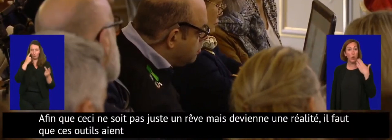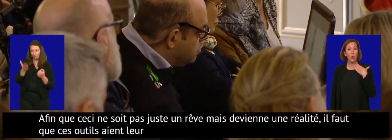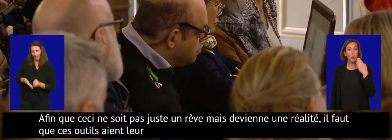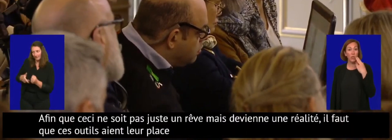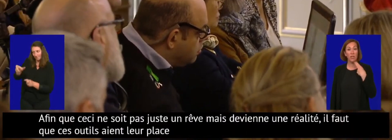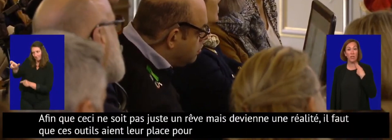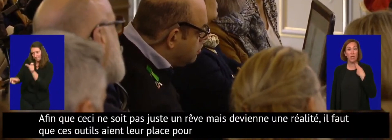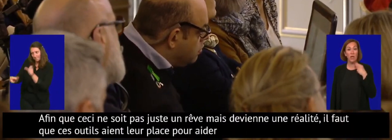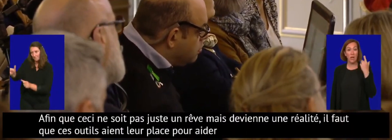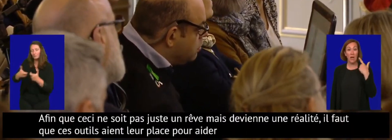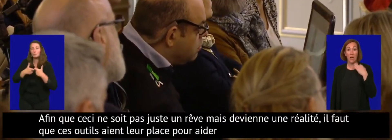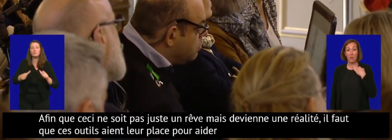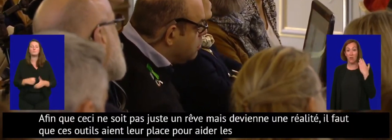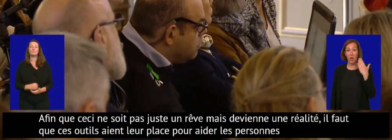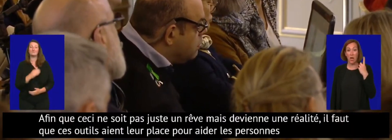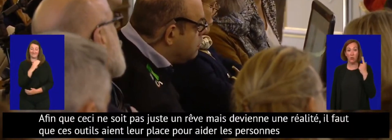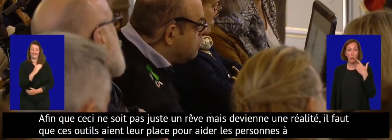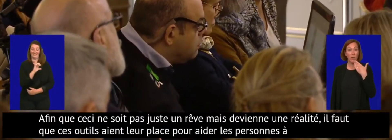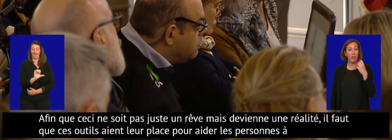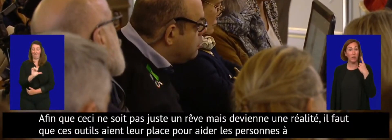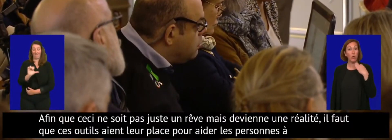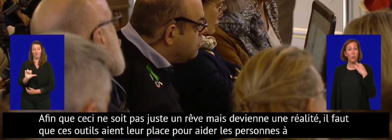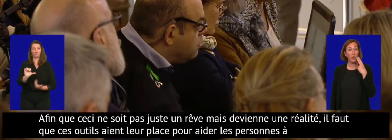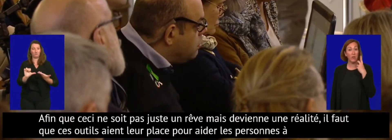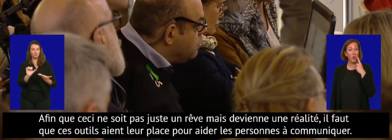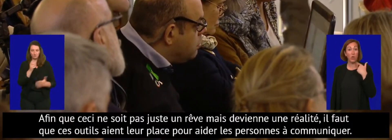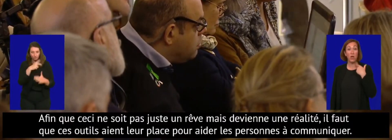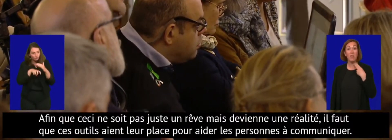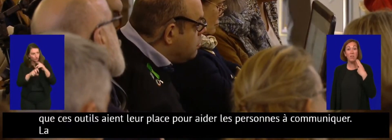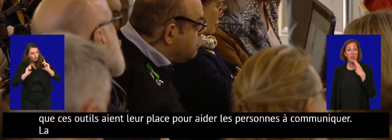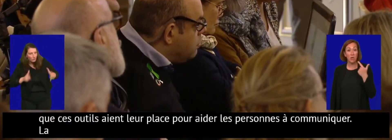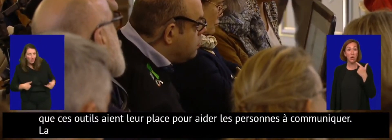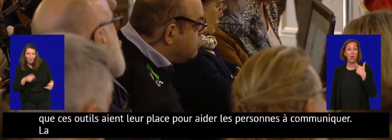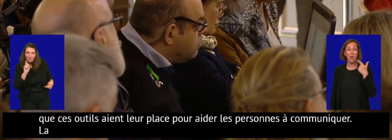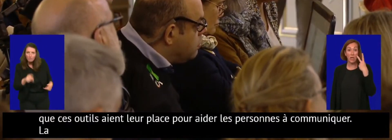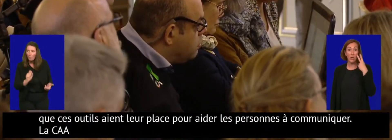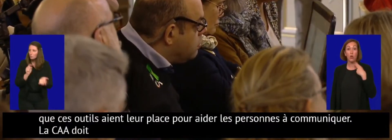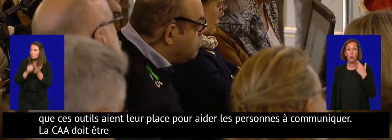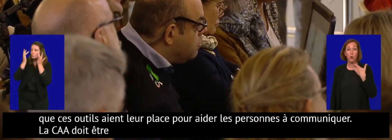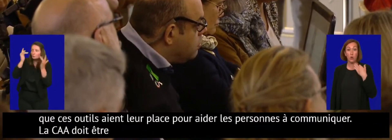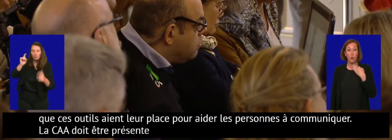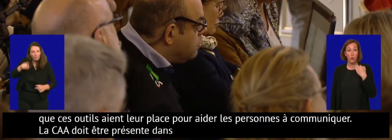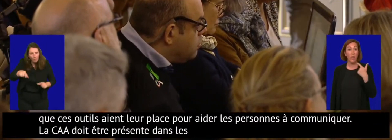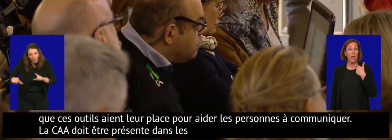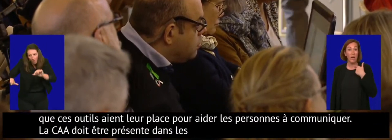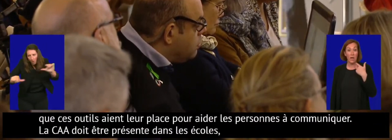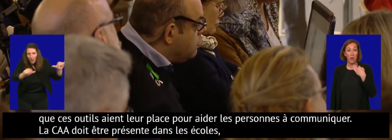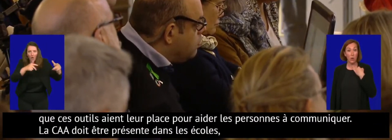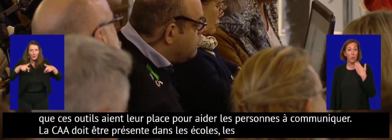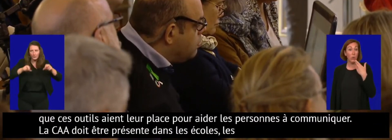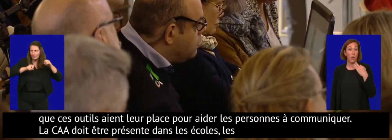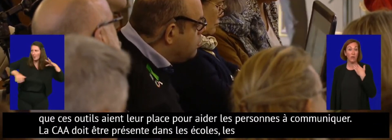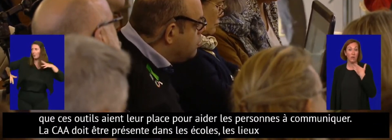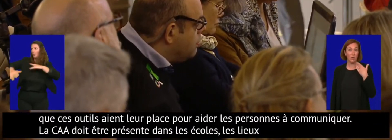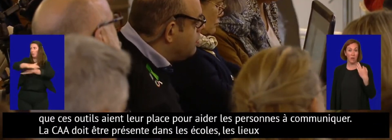La CAA doit être présente dans les écoles, dans les lieux culturels, dans les rues, etc.